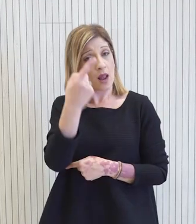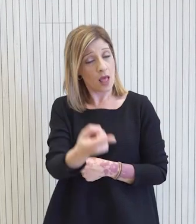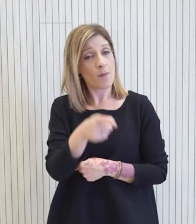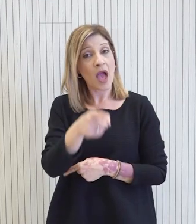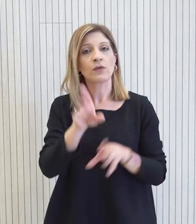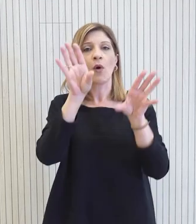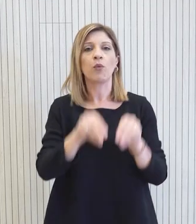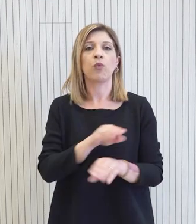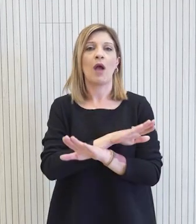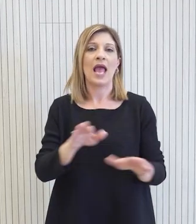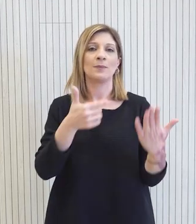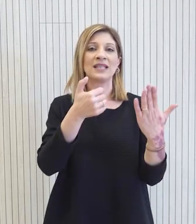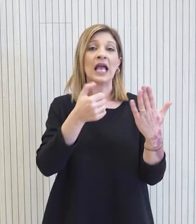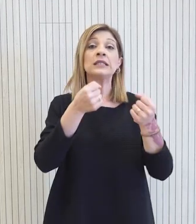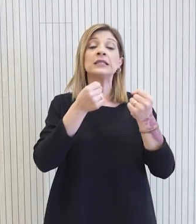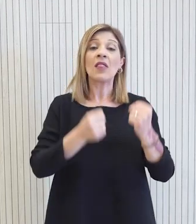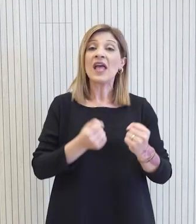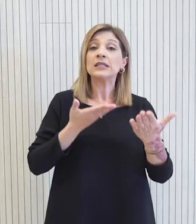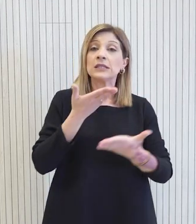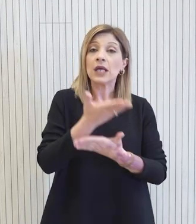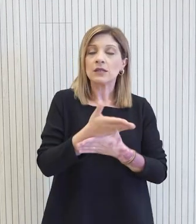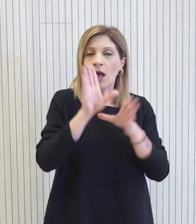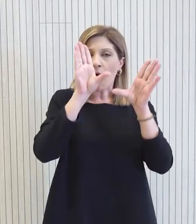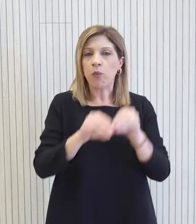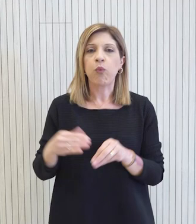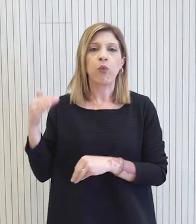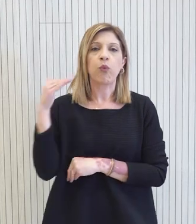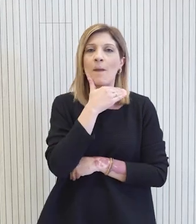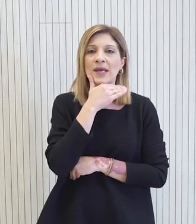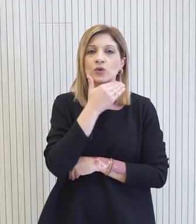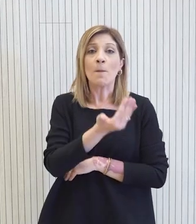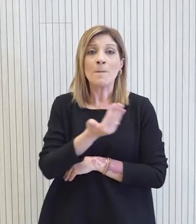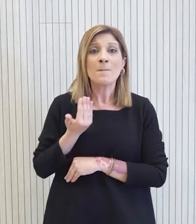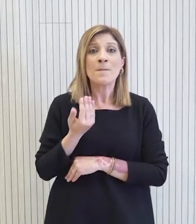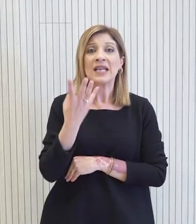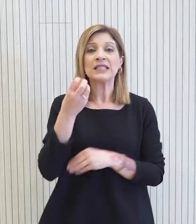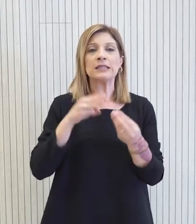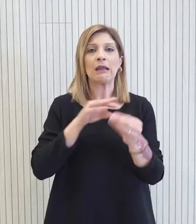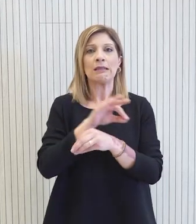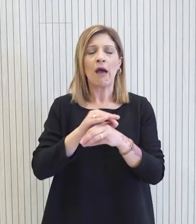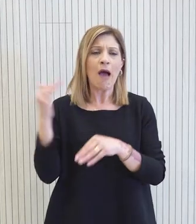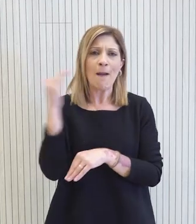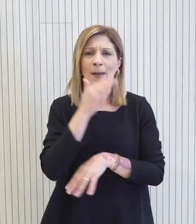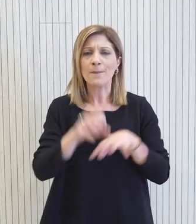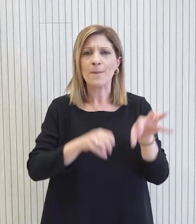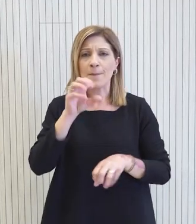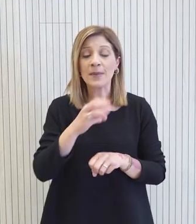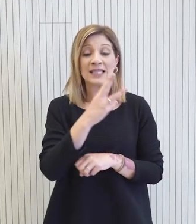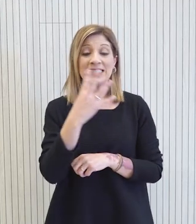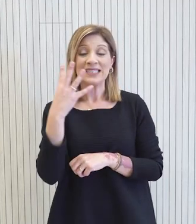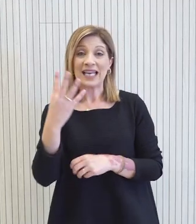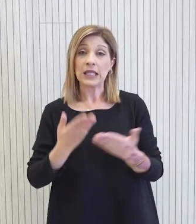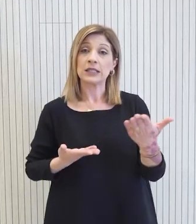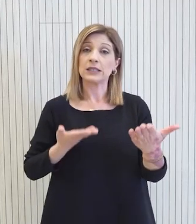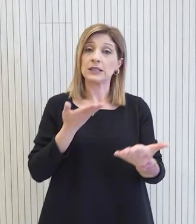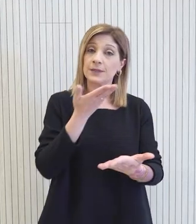εξαντλήθηκαν και οι 60 διαθέσιμες αιτήσεις πριν της συμπλήρωσης 48 ωρών, 34 αιτήσεις για αγορά καινούργιο οχήματος